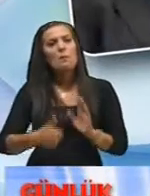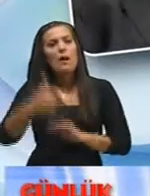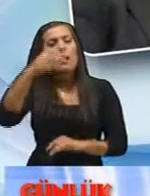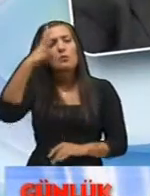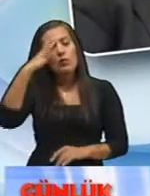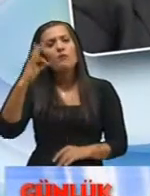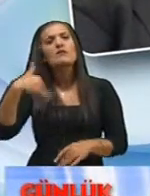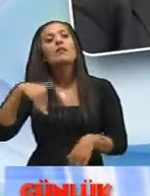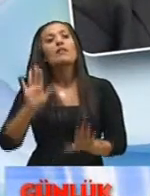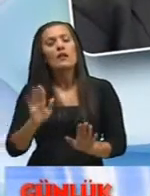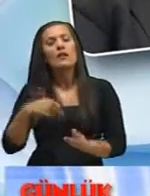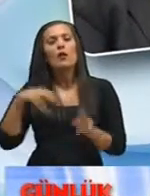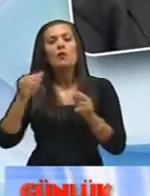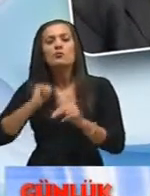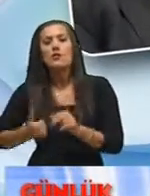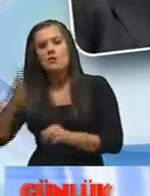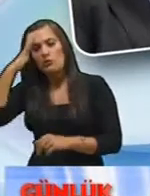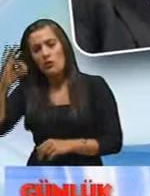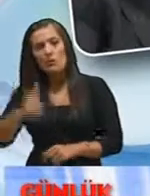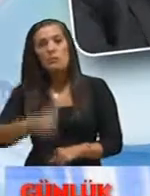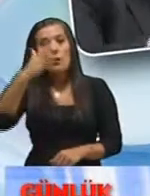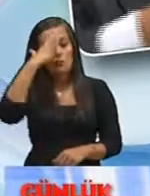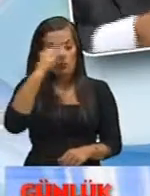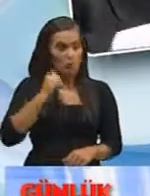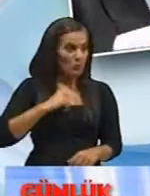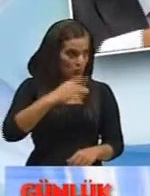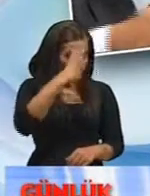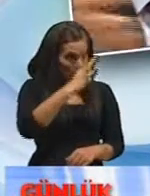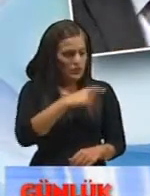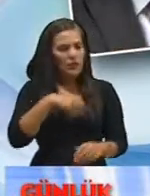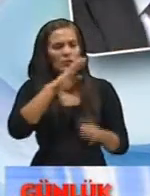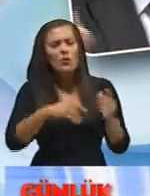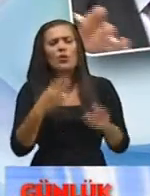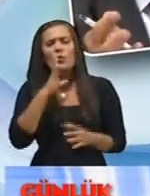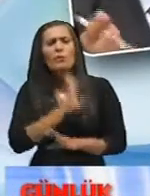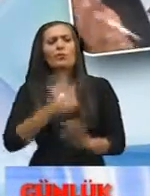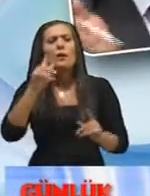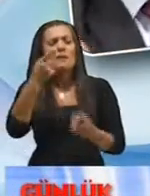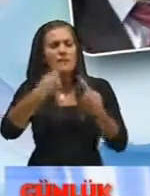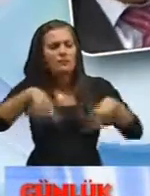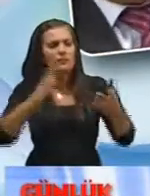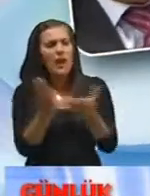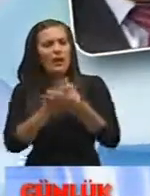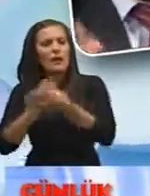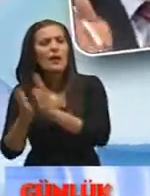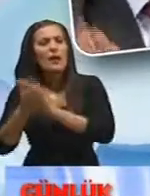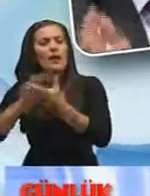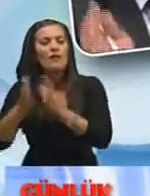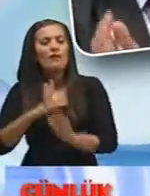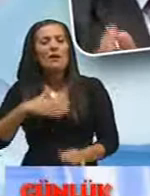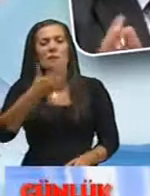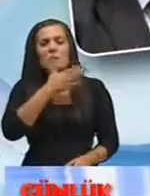profesör değilse Müsteşarı profesör Bakan profesör altındaki Yani inanılmaz Mükemmel bir kat ulaşma var Yani bilim insanına